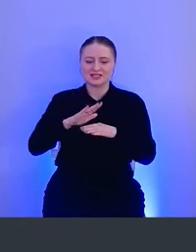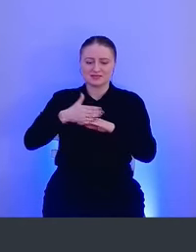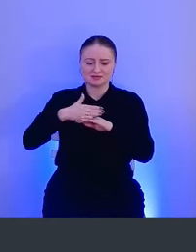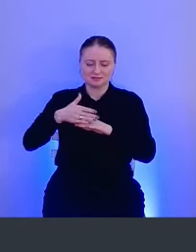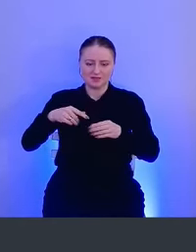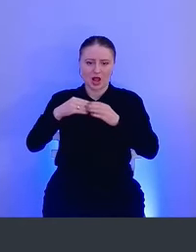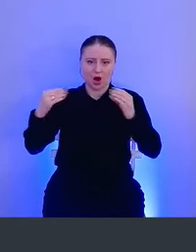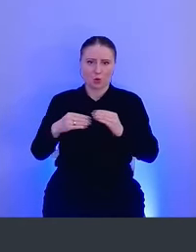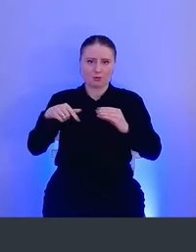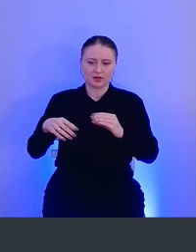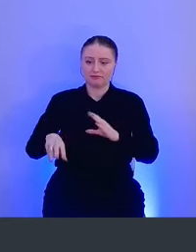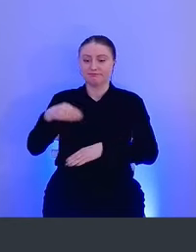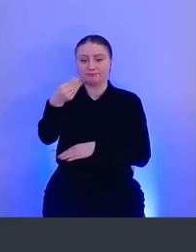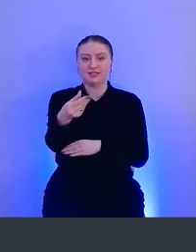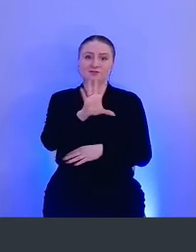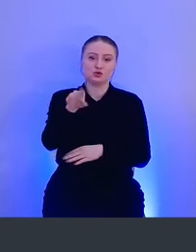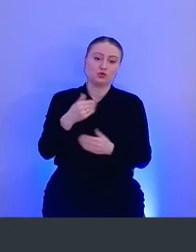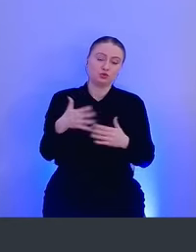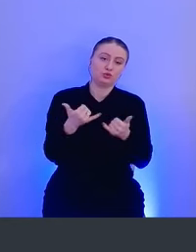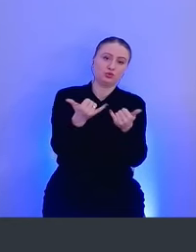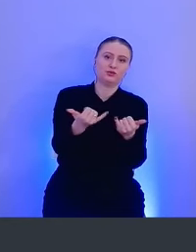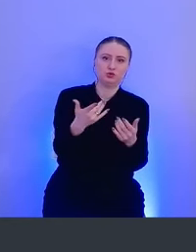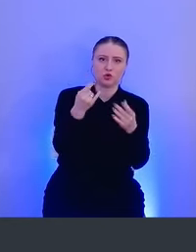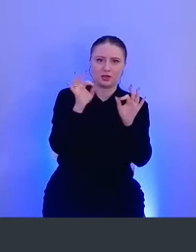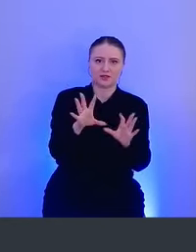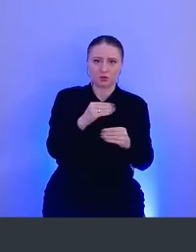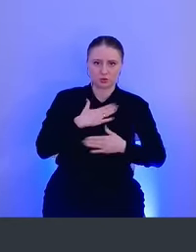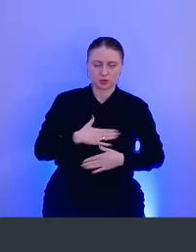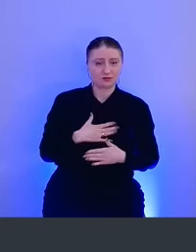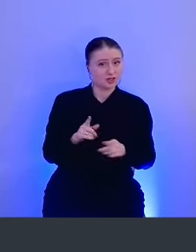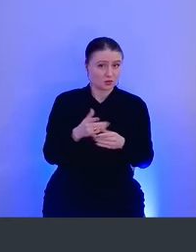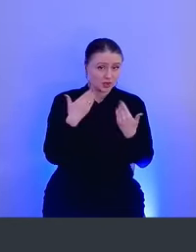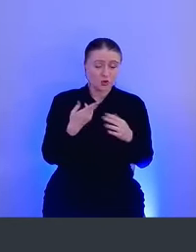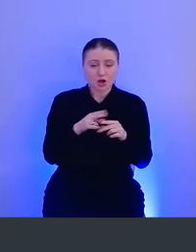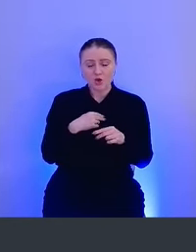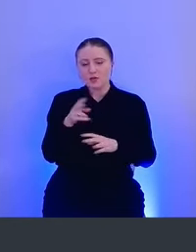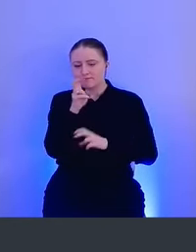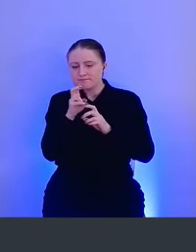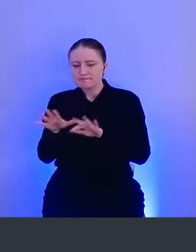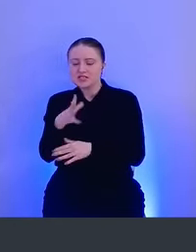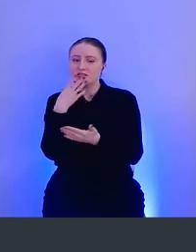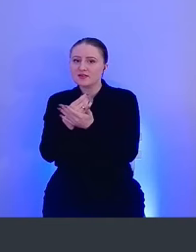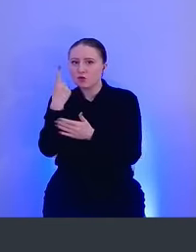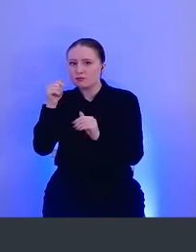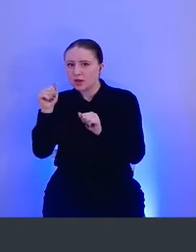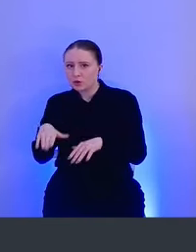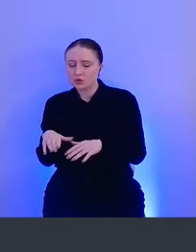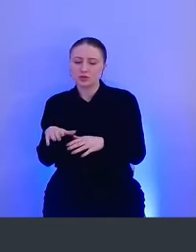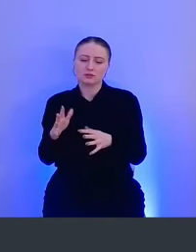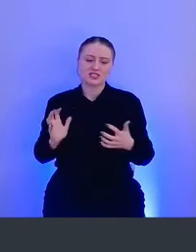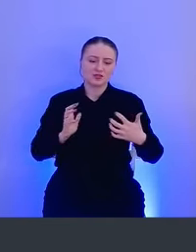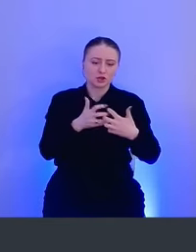есть где бы все было и все устраивало для нас. Поэтому мы ищем свои подходы, какие-то решения совмещаем,